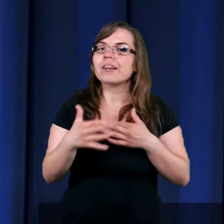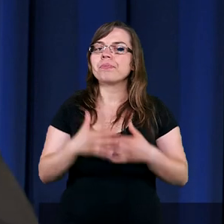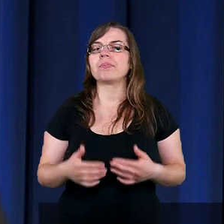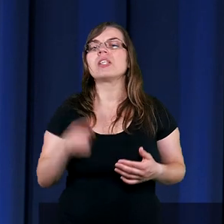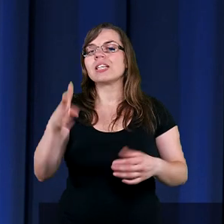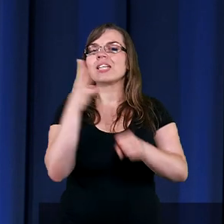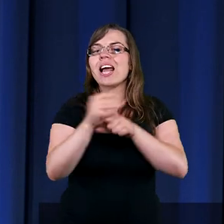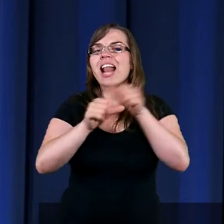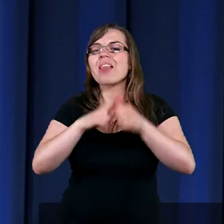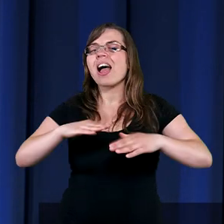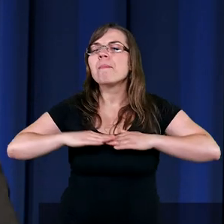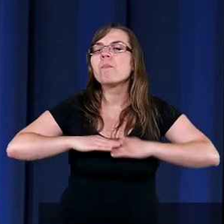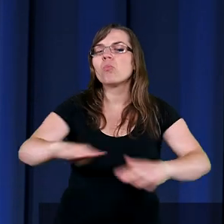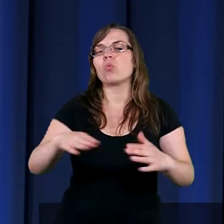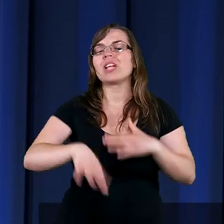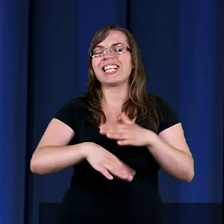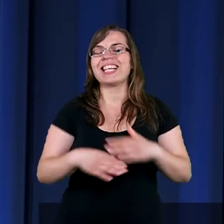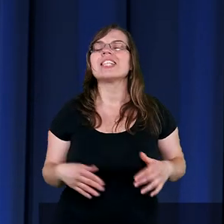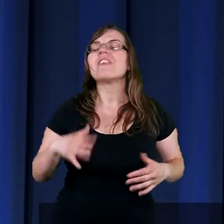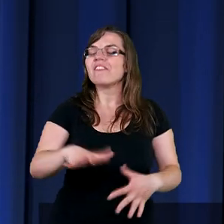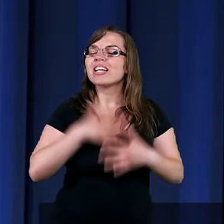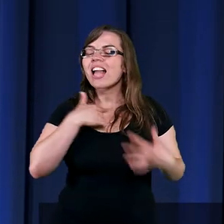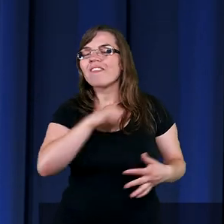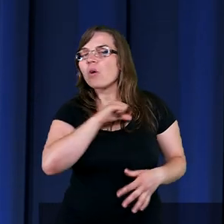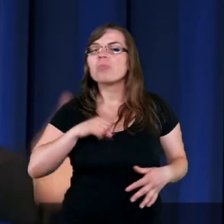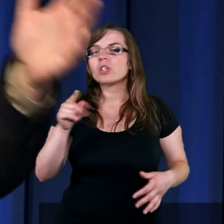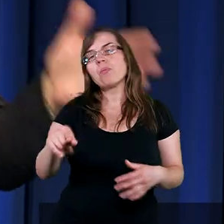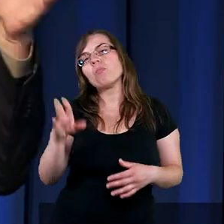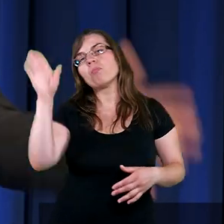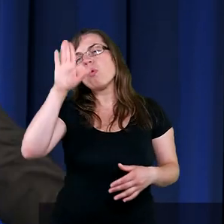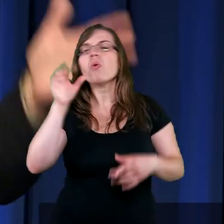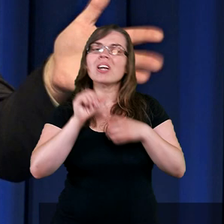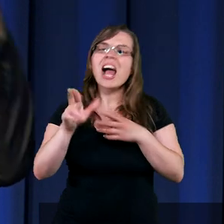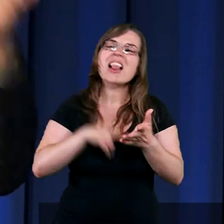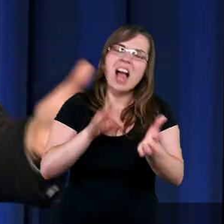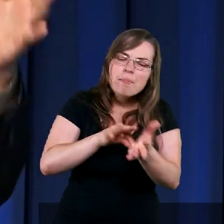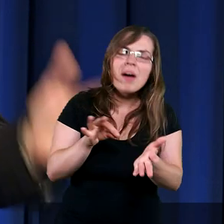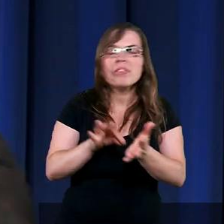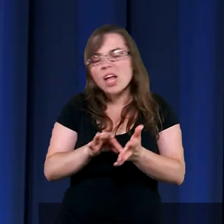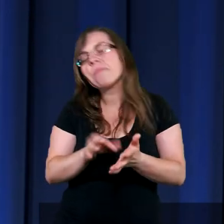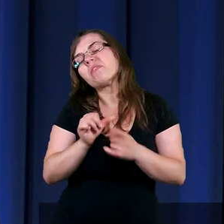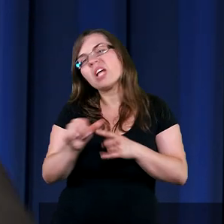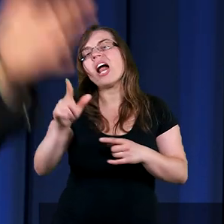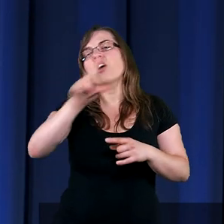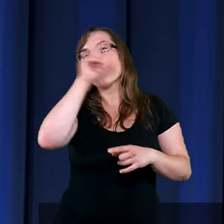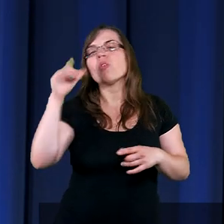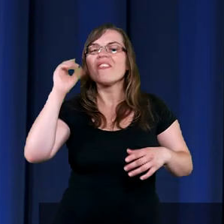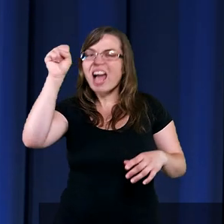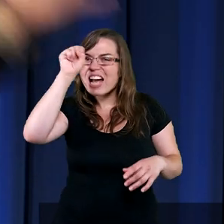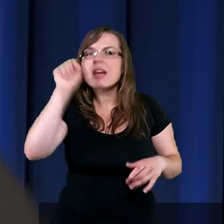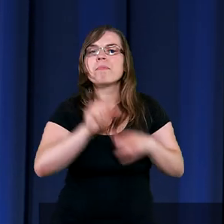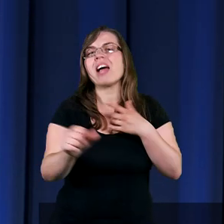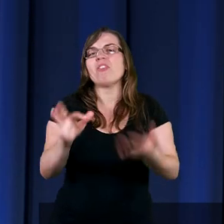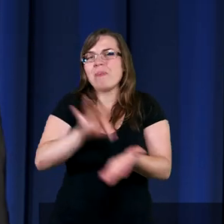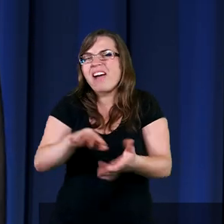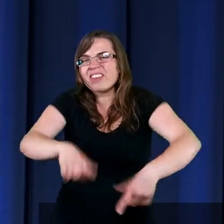40 lat na pustyni wydawało mi się, wydawało mi się, że może jestem sam, że Bóg tam na pewno jest moim ludem w Egipcie. Już pewnie sobie